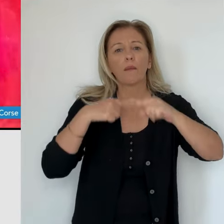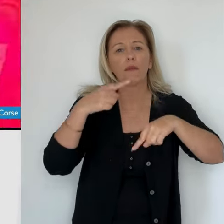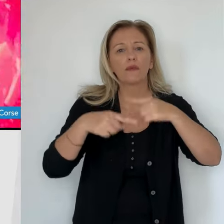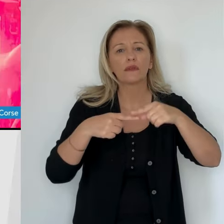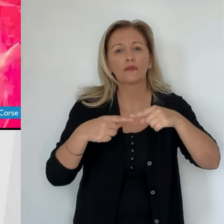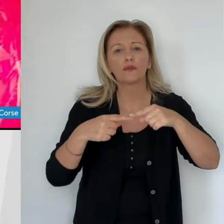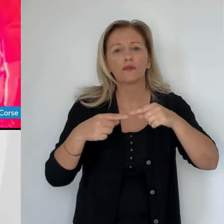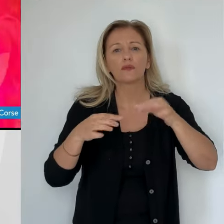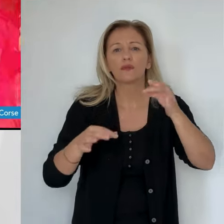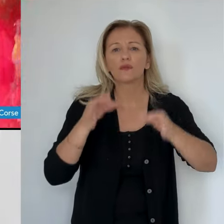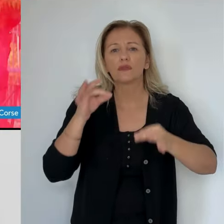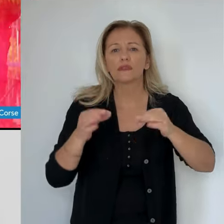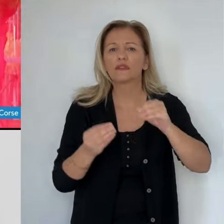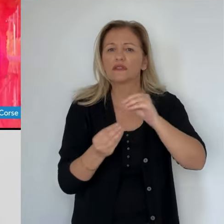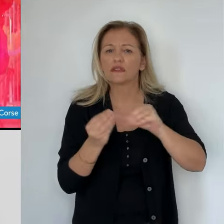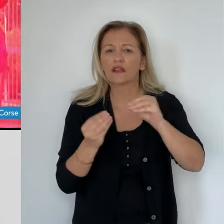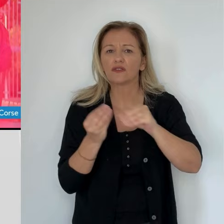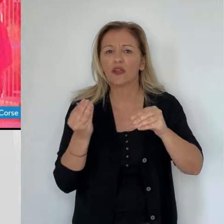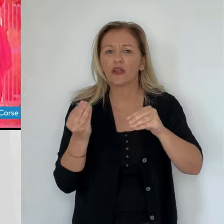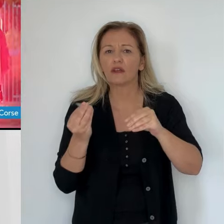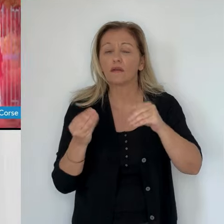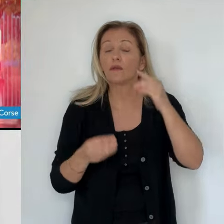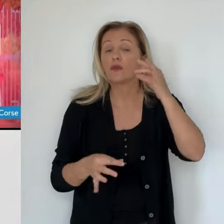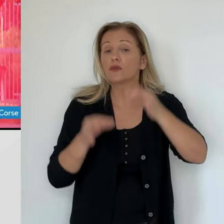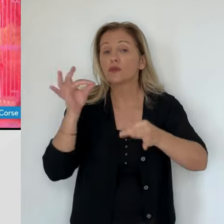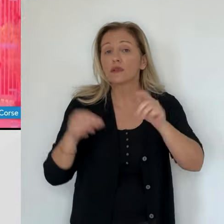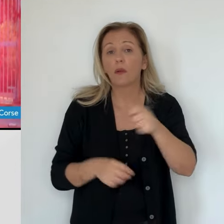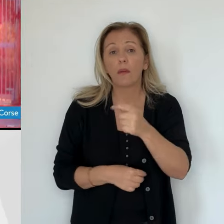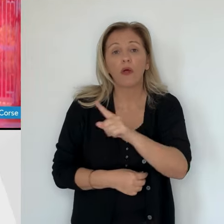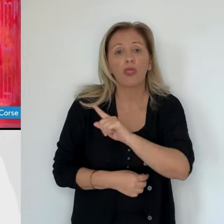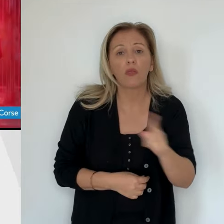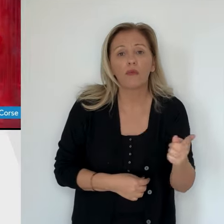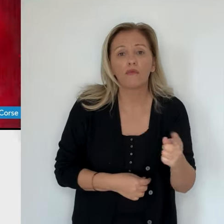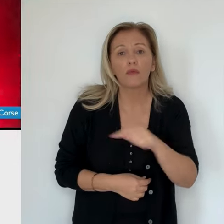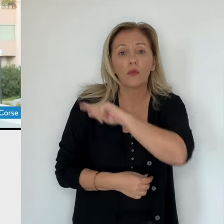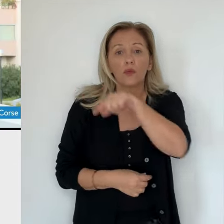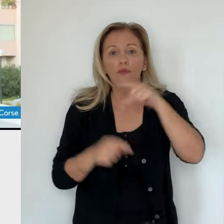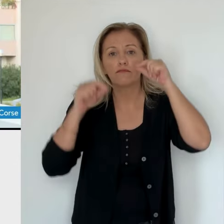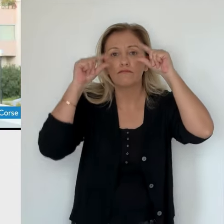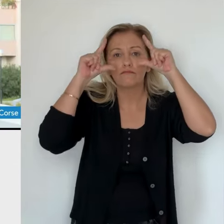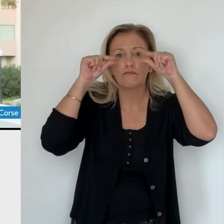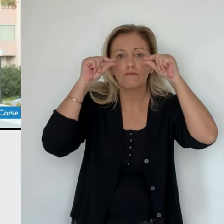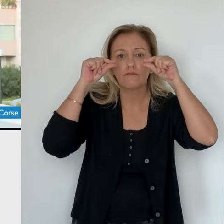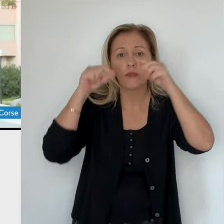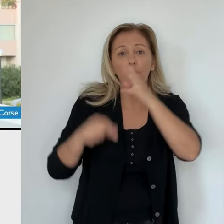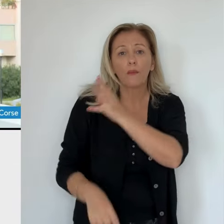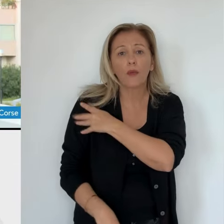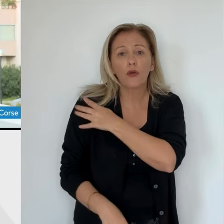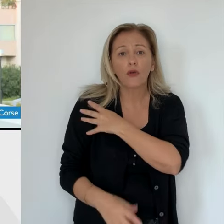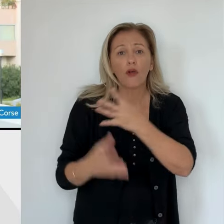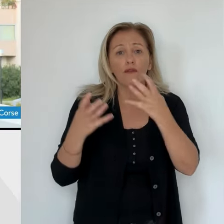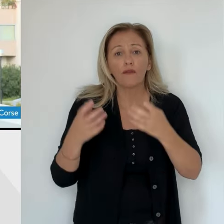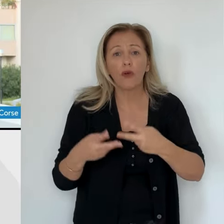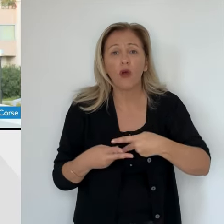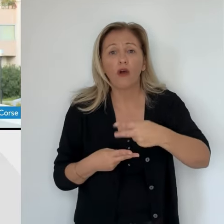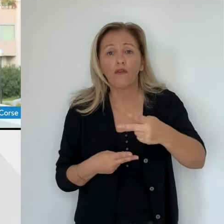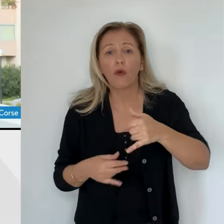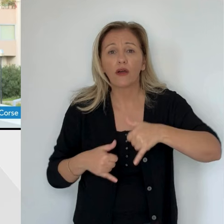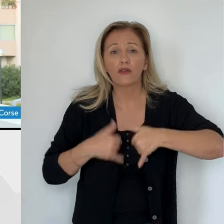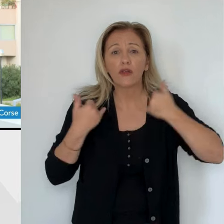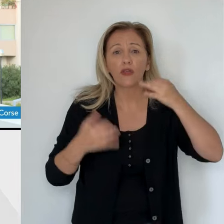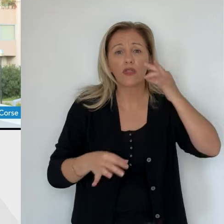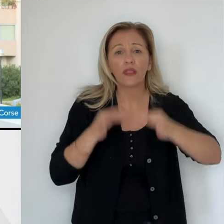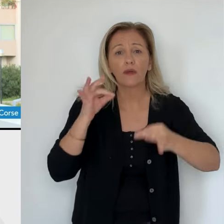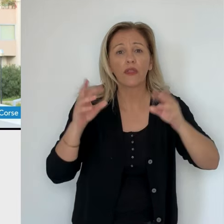Solidarida, qui soutient les quatre mises en cause. Ce qui nous interpelle à nous, c'est la réaction du procureur de les amener à un procès.